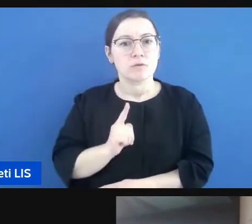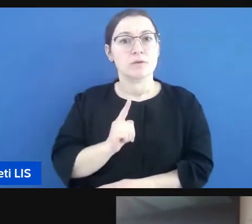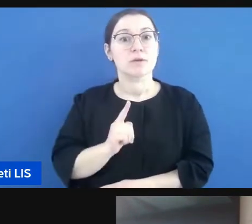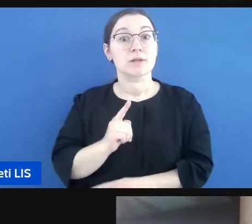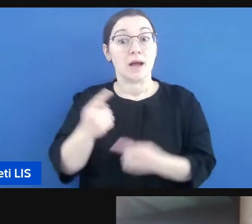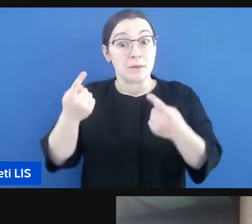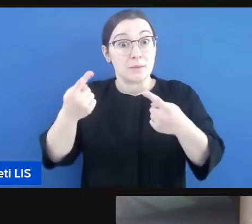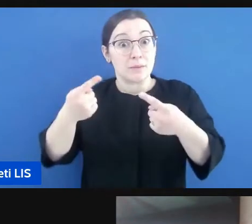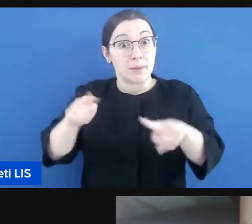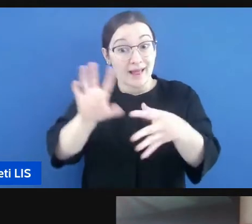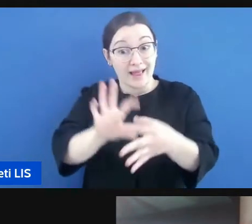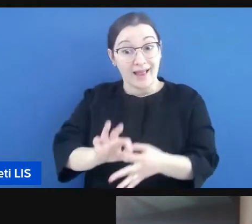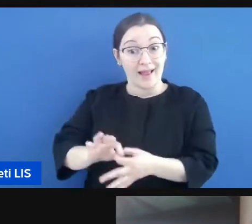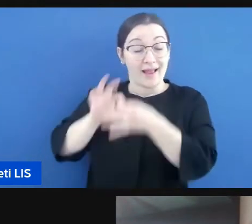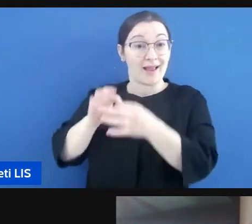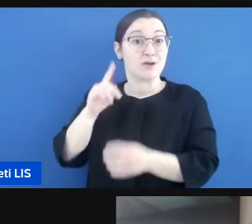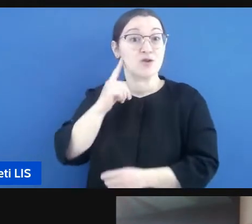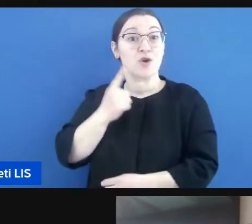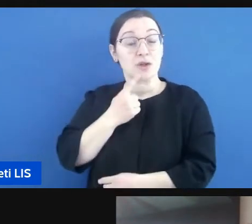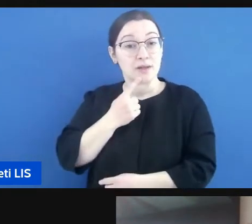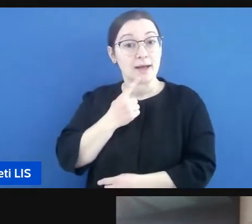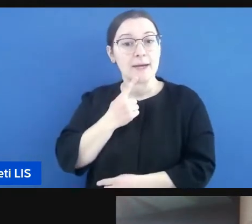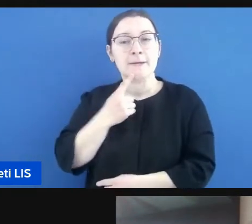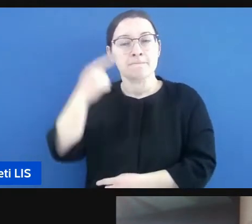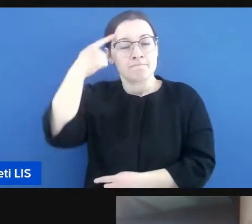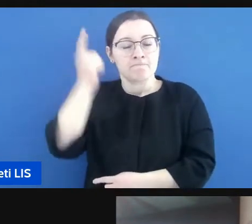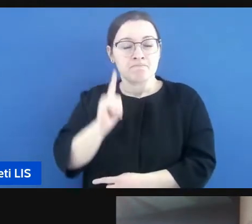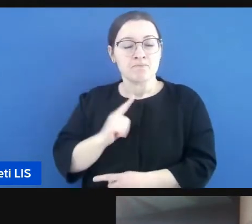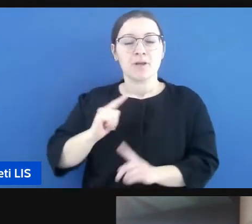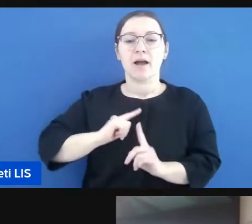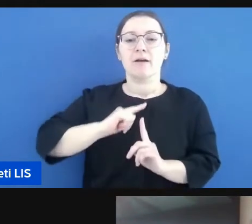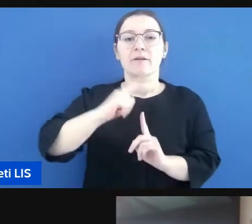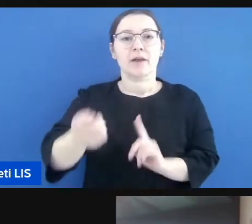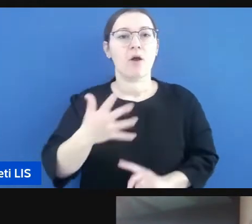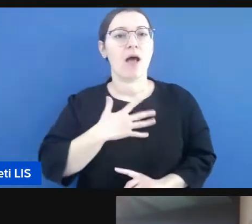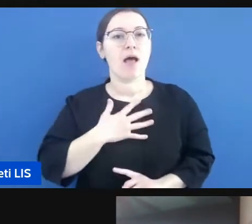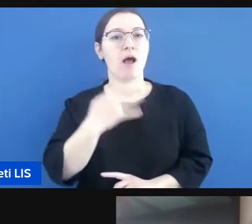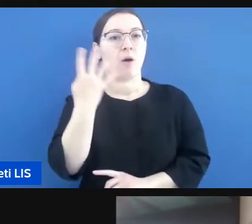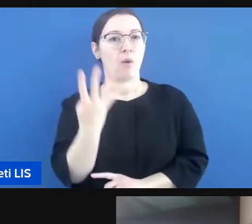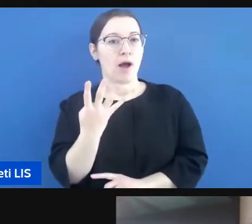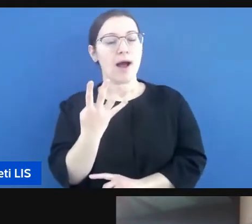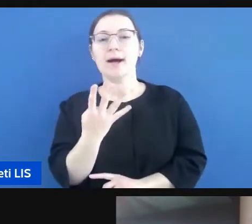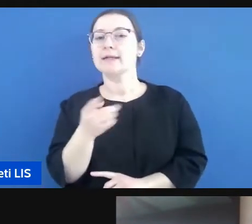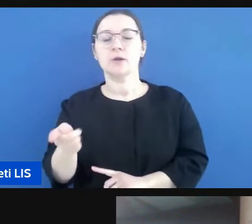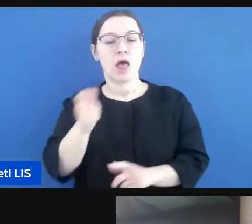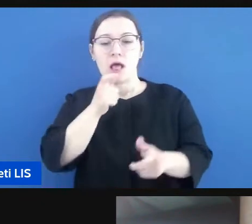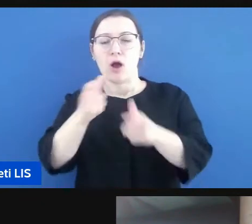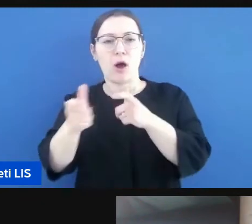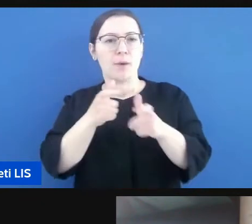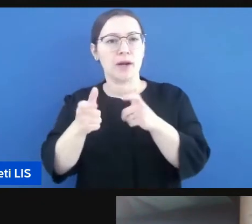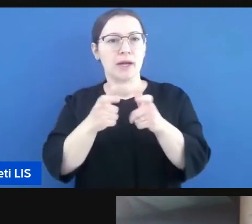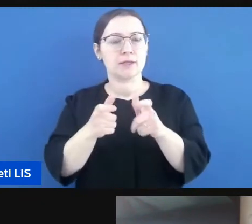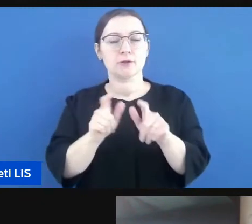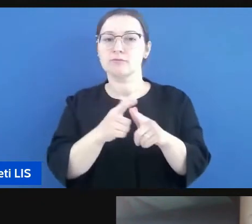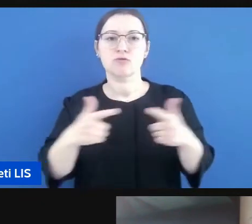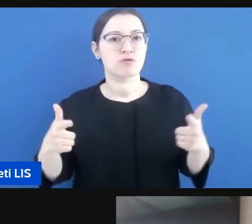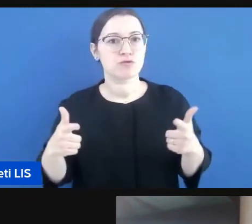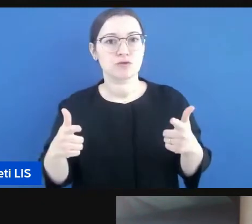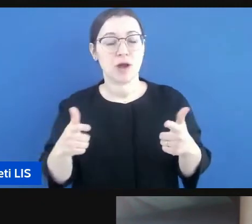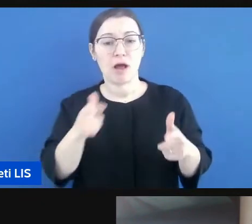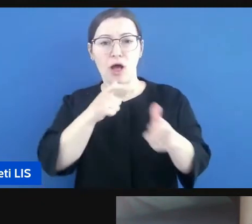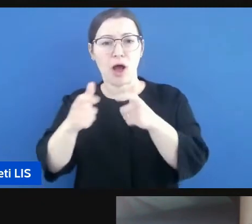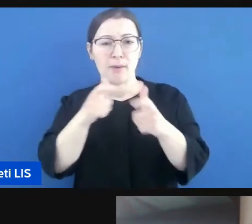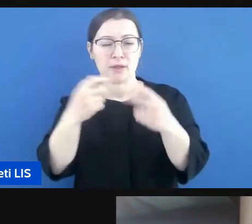sentire molto molto tardi e fino a quattro anni non ha potuto neanche comunicare perché non